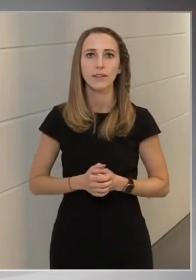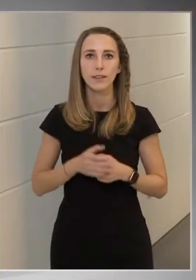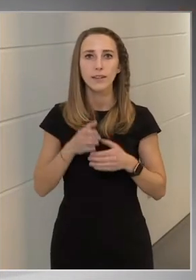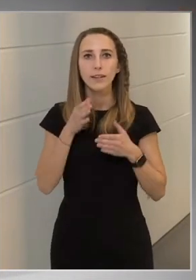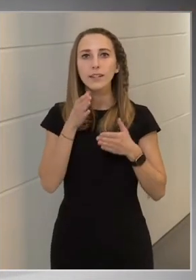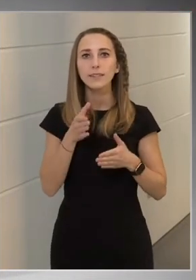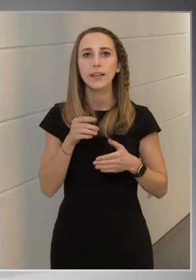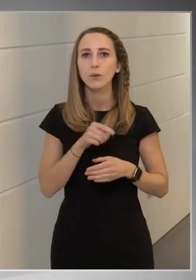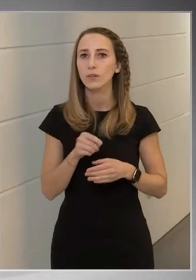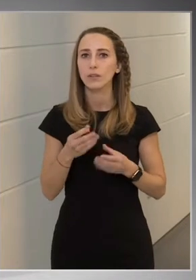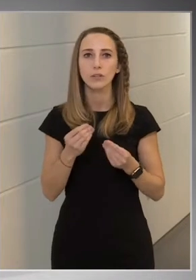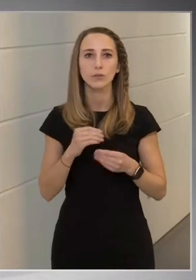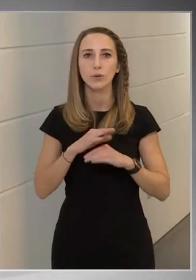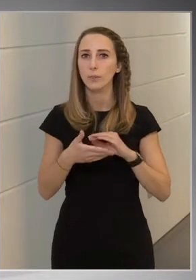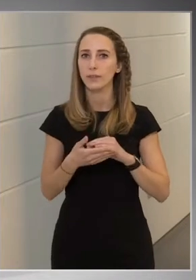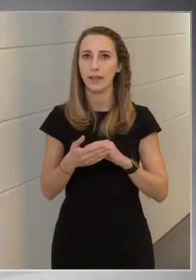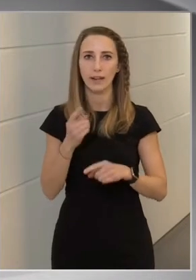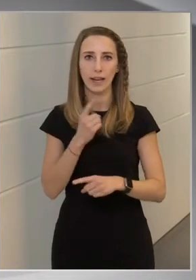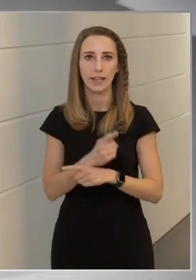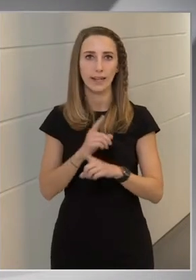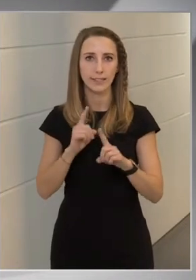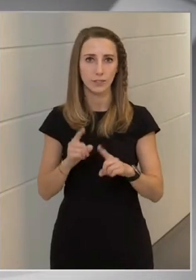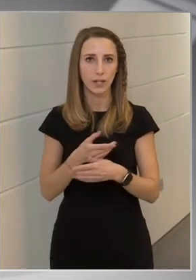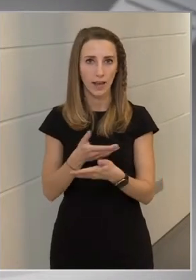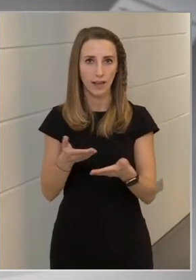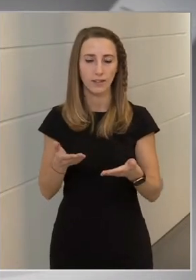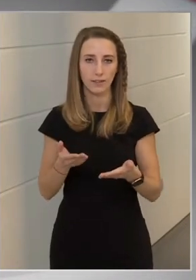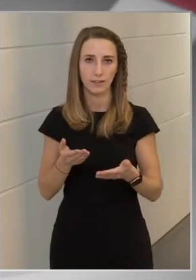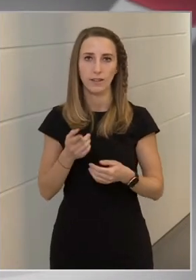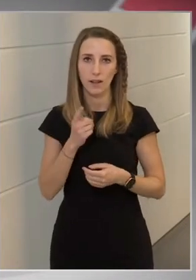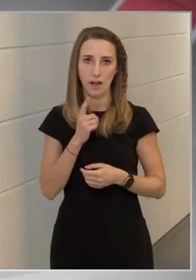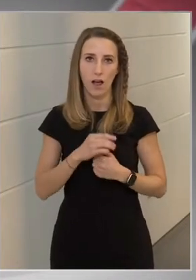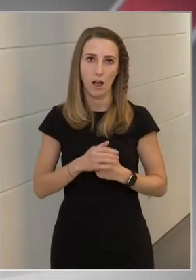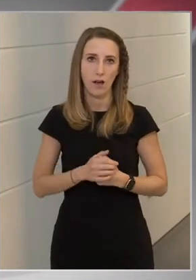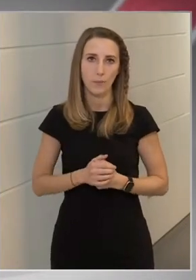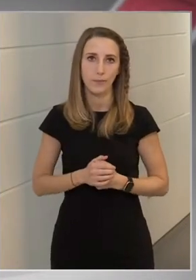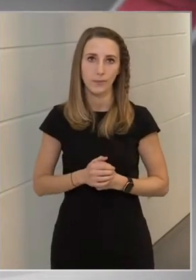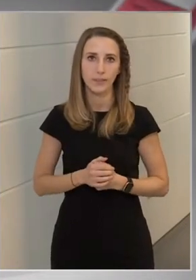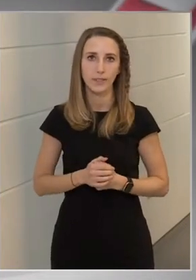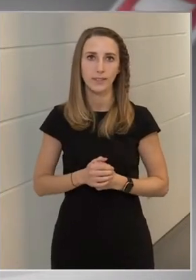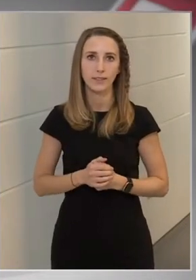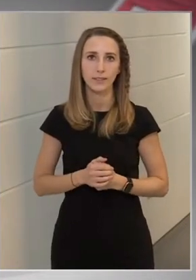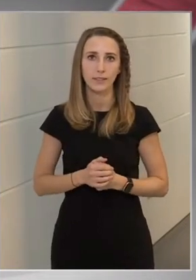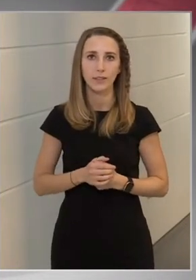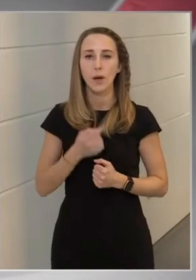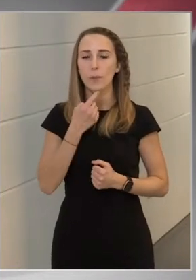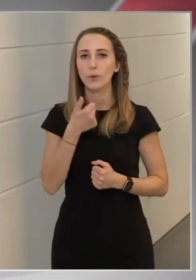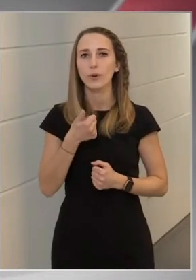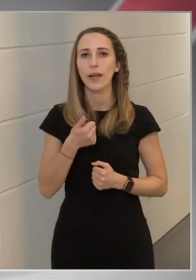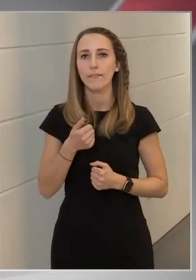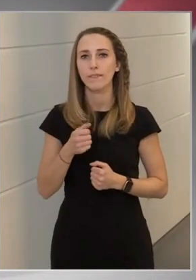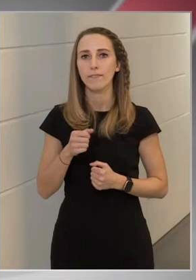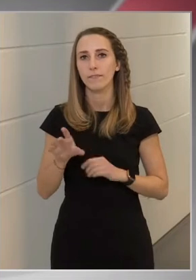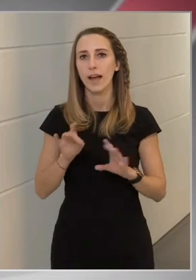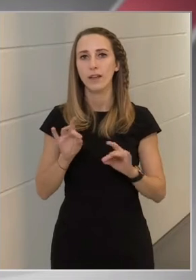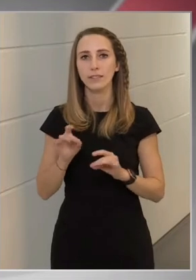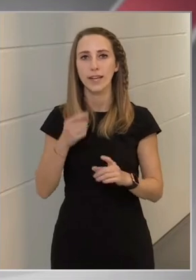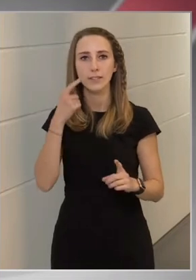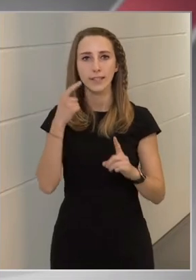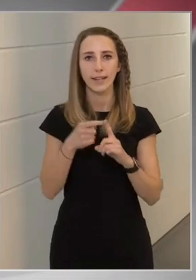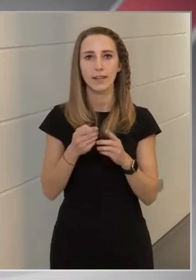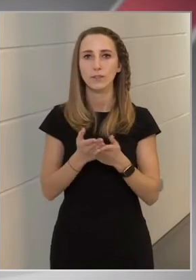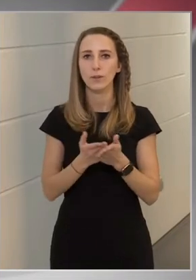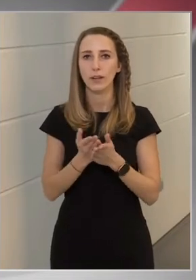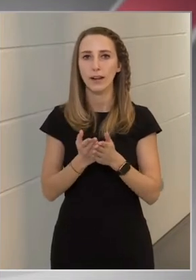hiszen ott nagyon sok minden rendelkezésre áll, amelyet egy mondjuk választás céljára szolgáló